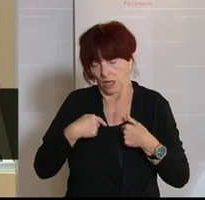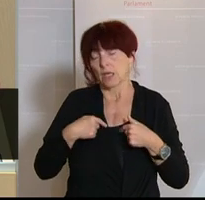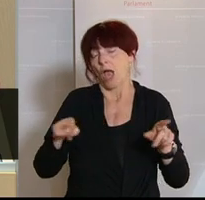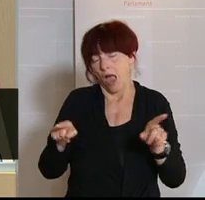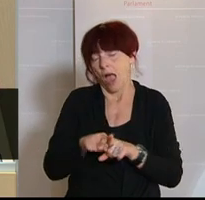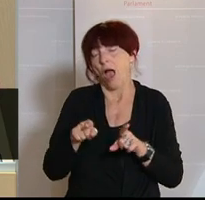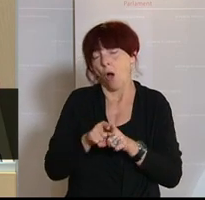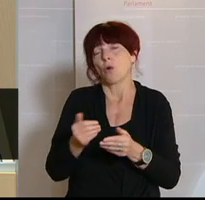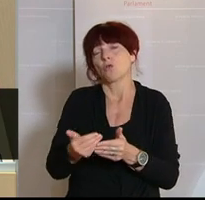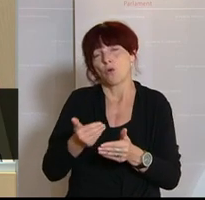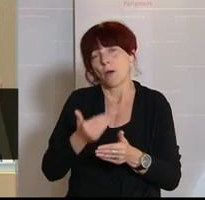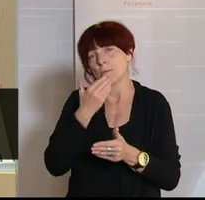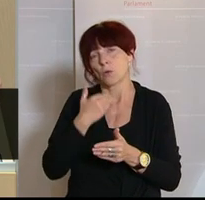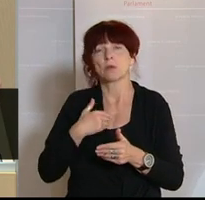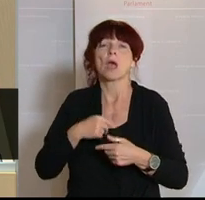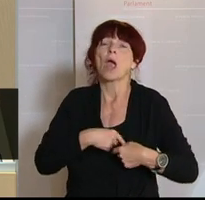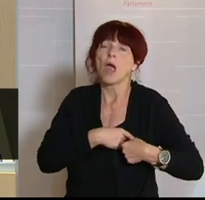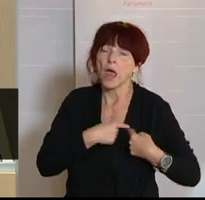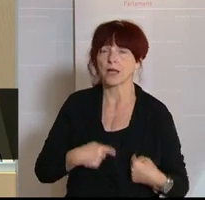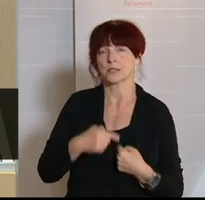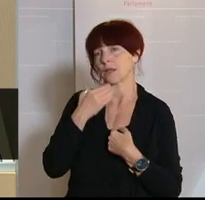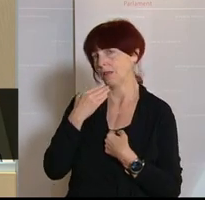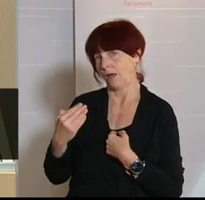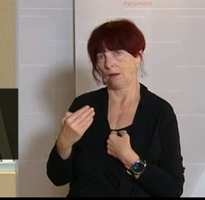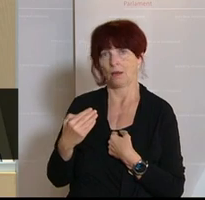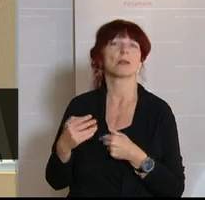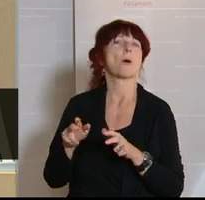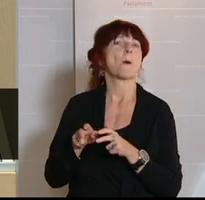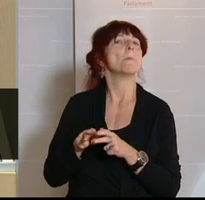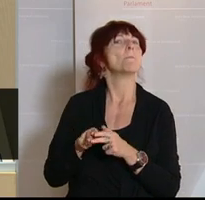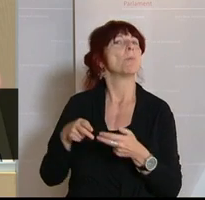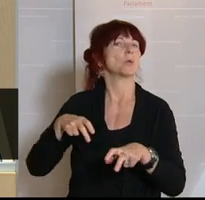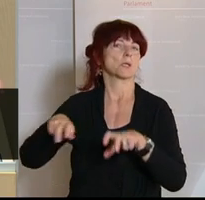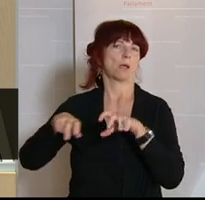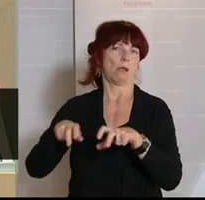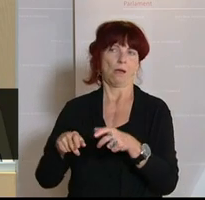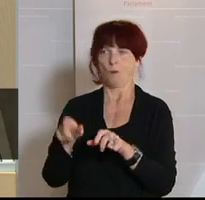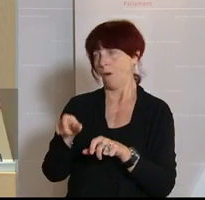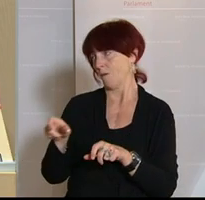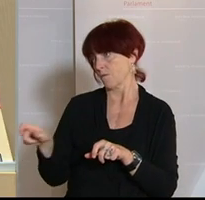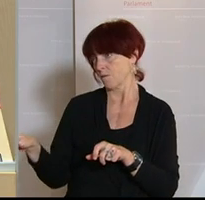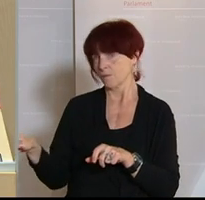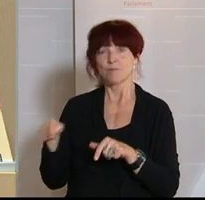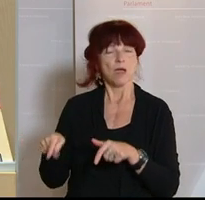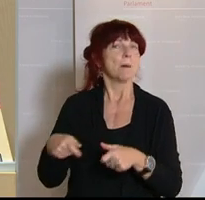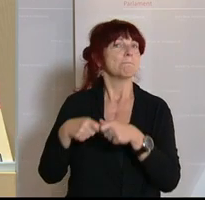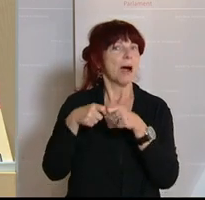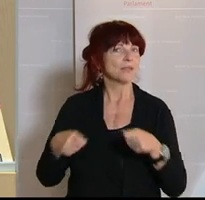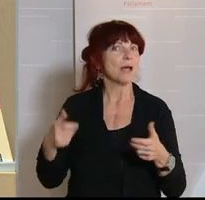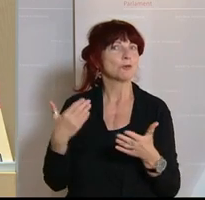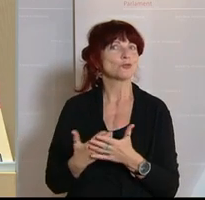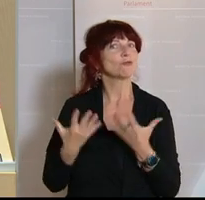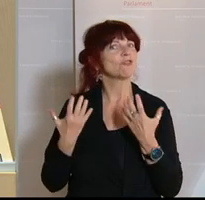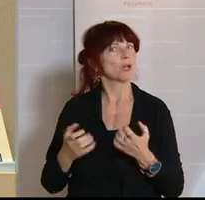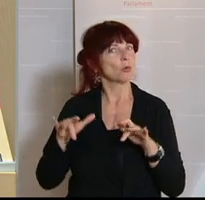herzlich bei der Bundesregierung bedanken. Die Maßnahmen zeigen Wirkung und das kommt nicht von selbst. Unter dem